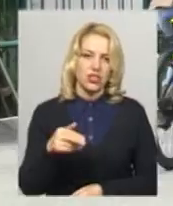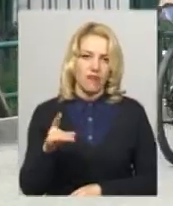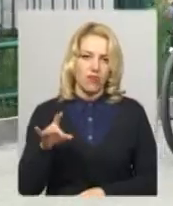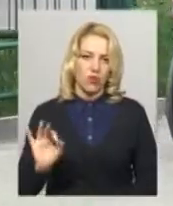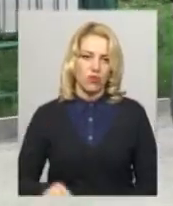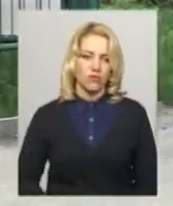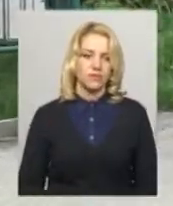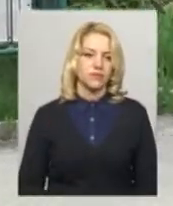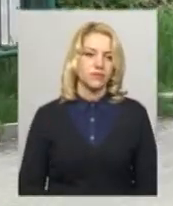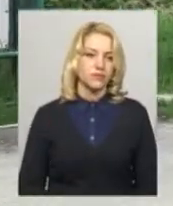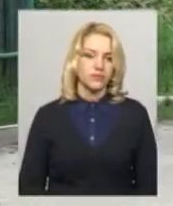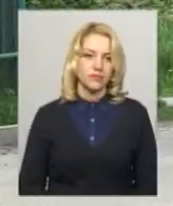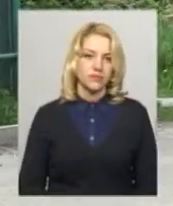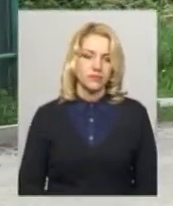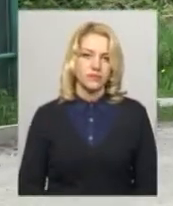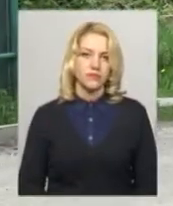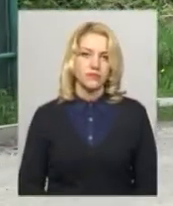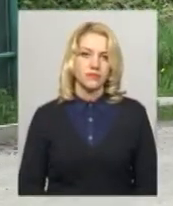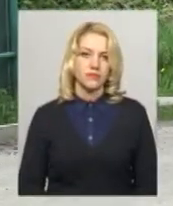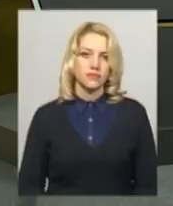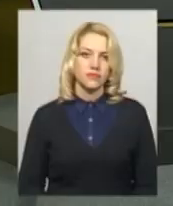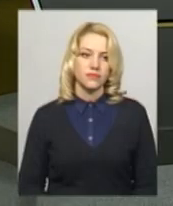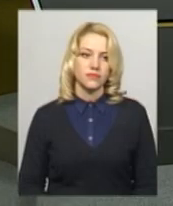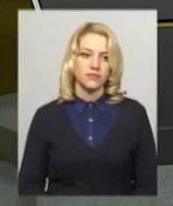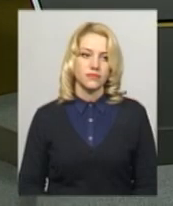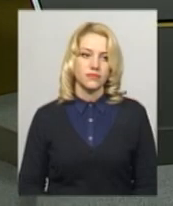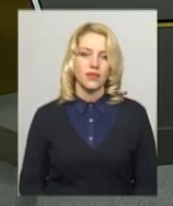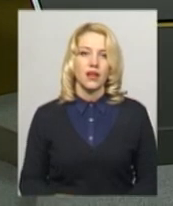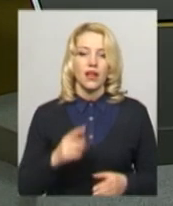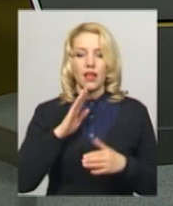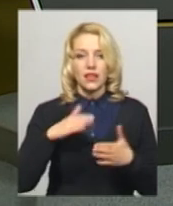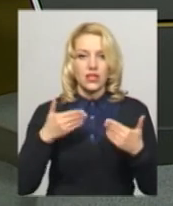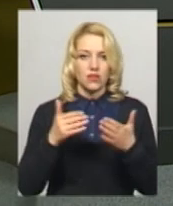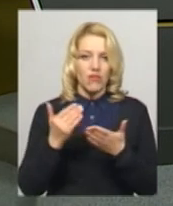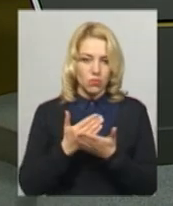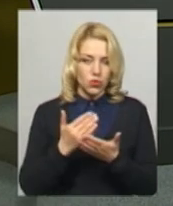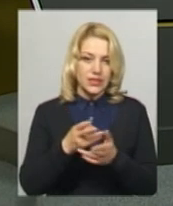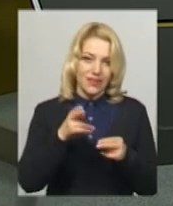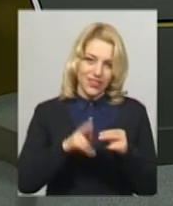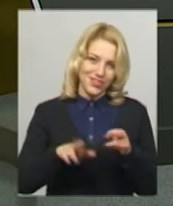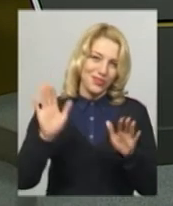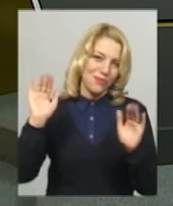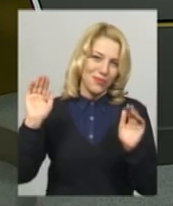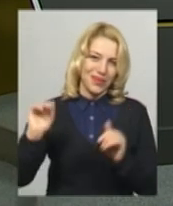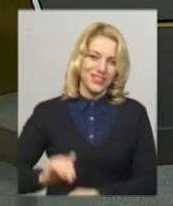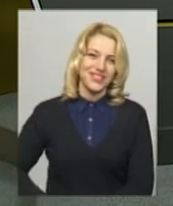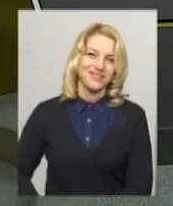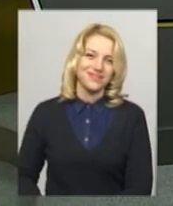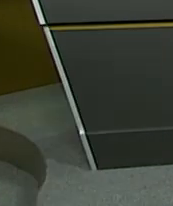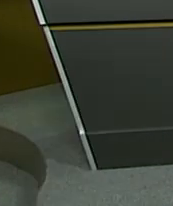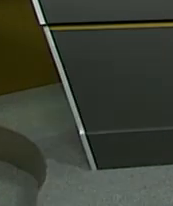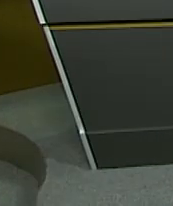Боровець, Дем'ян Цегольник. Новини Поділя Центр. Наш випуск на цьому завершено. До зустрічі у понеділок.